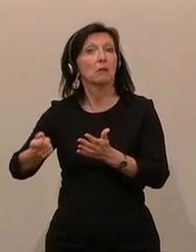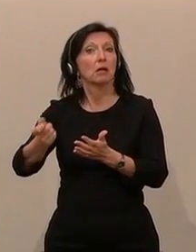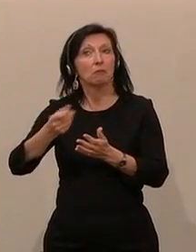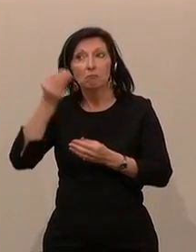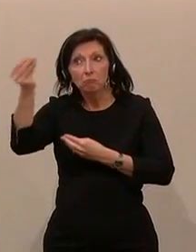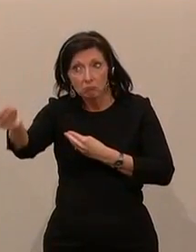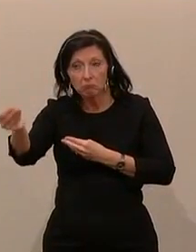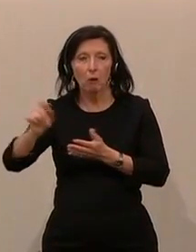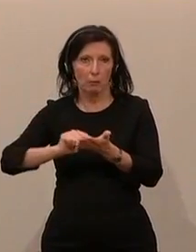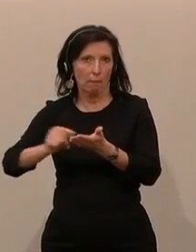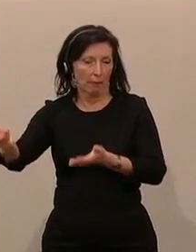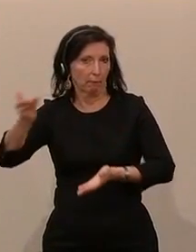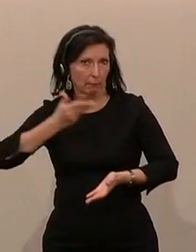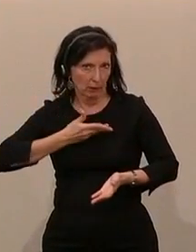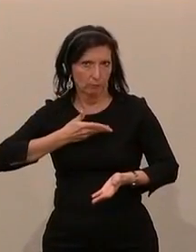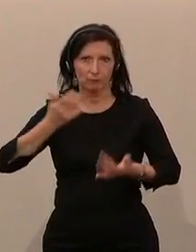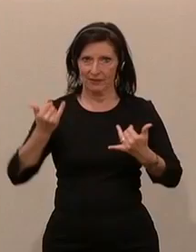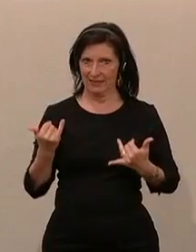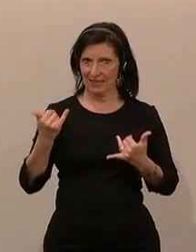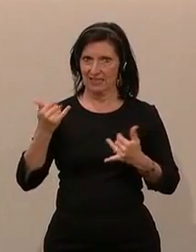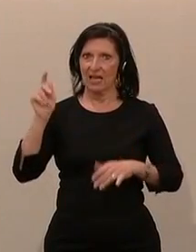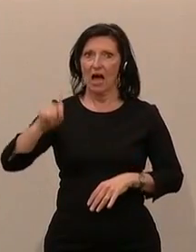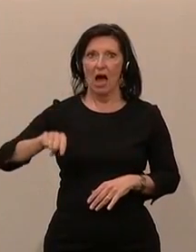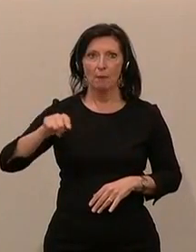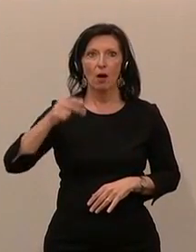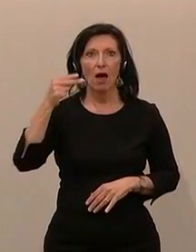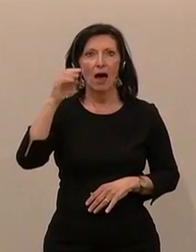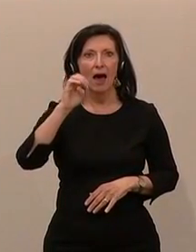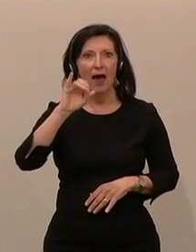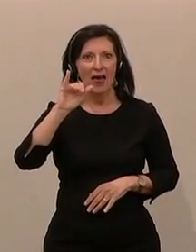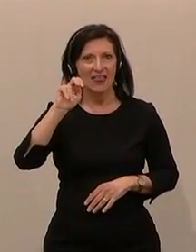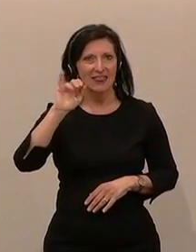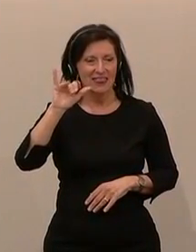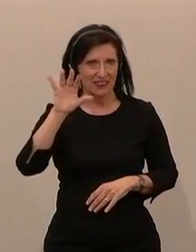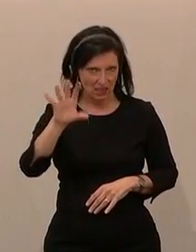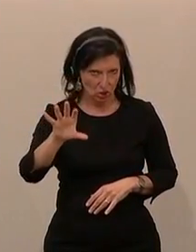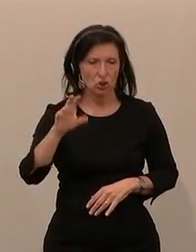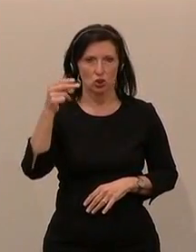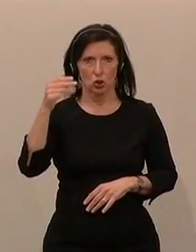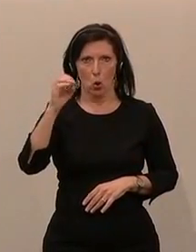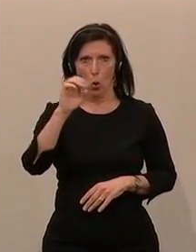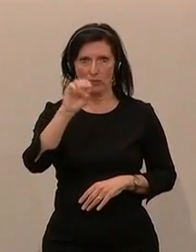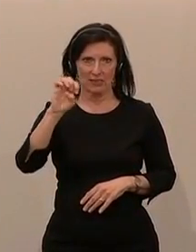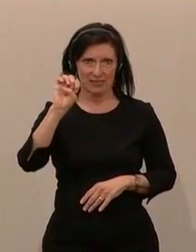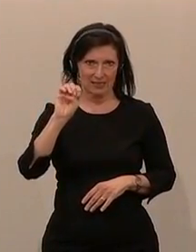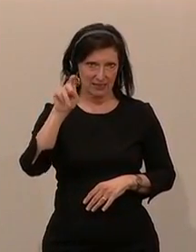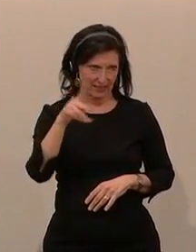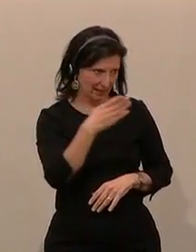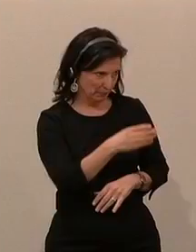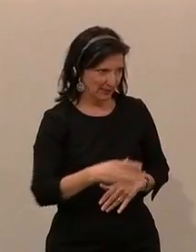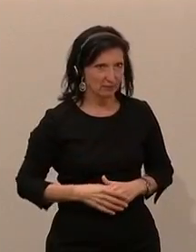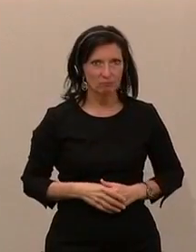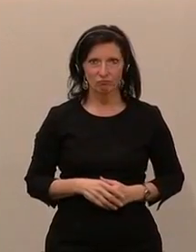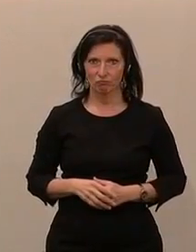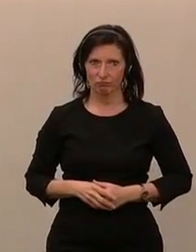Die elektronische Signatur werde vereinfacht, sagt Brigitte Povicil, FPÖ-Gesundheitssprecherin. Das elektronische Rezept sei